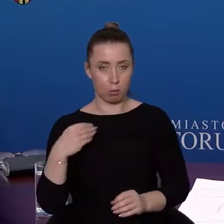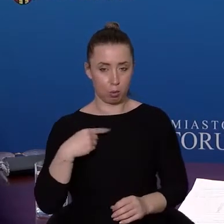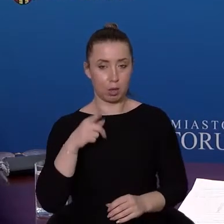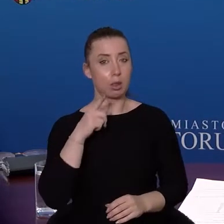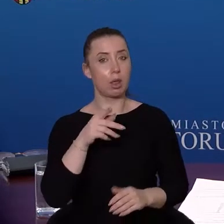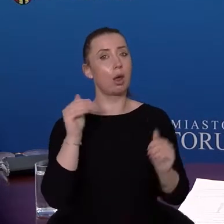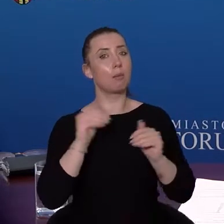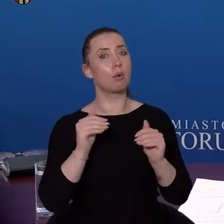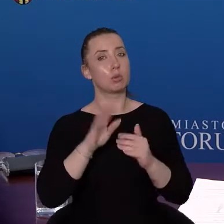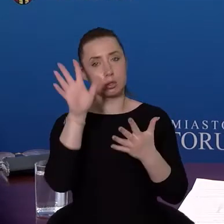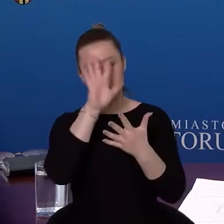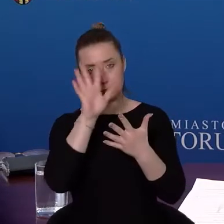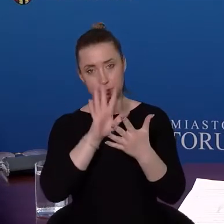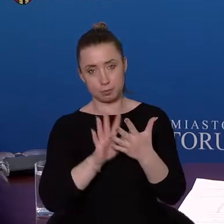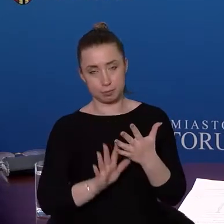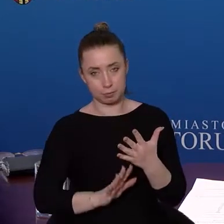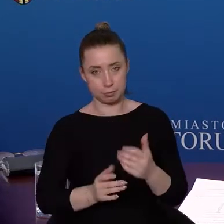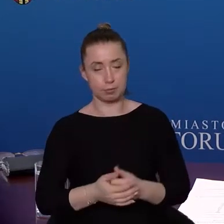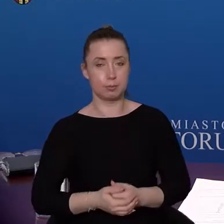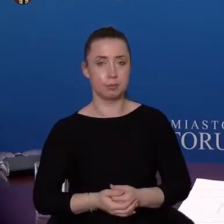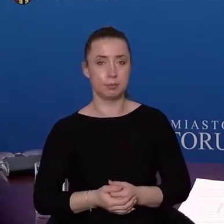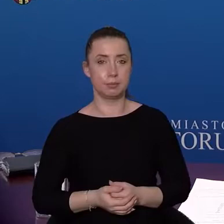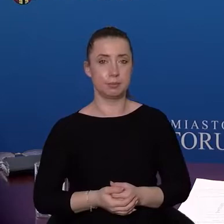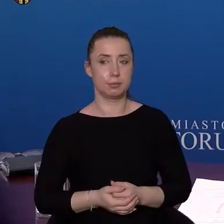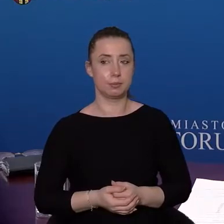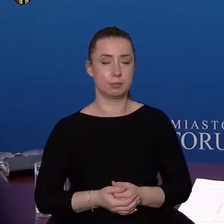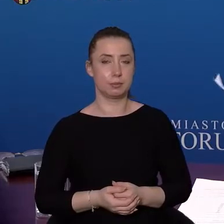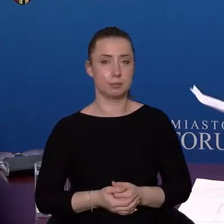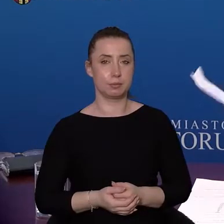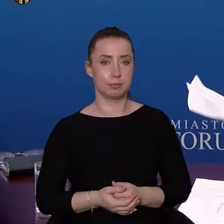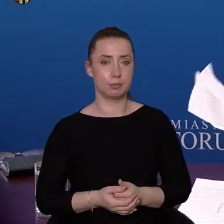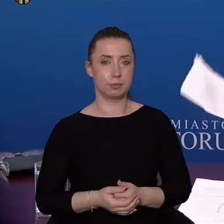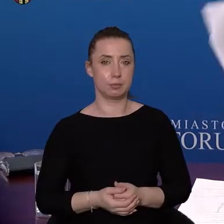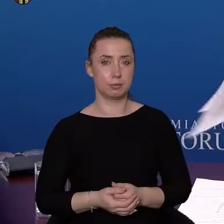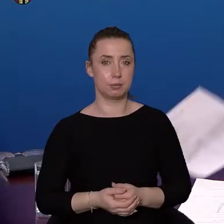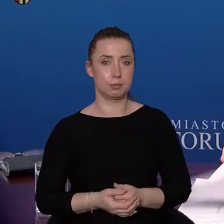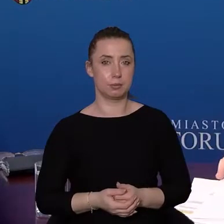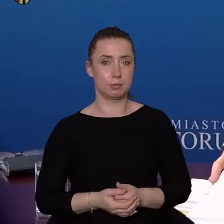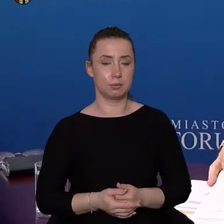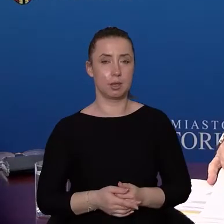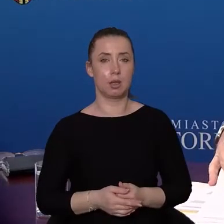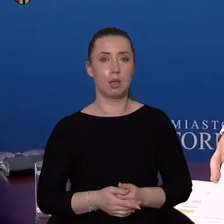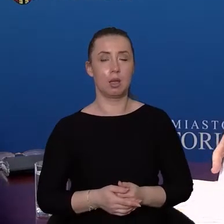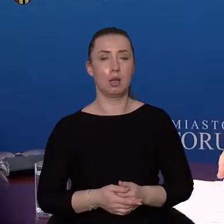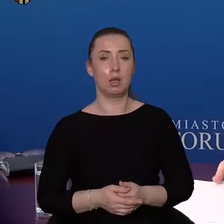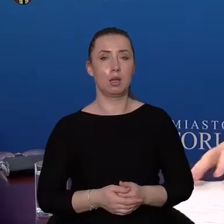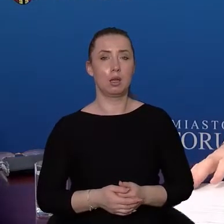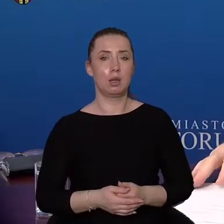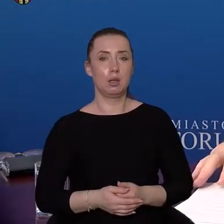szczegóły do szczegółów odsyłam. Proszę o zapoznanie się ze szczegółami. W tym kontekście